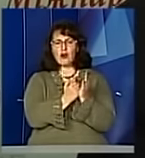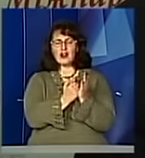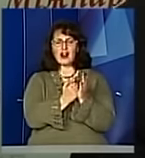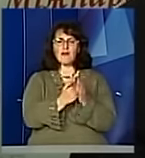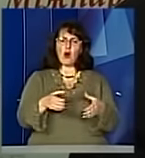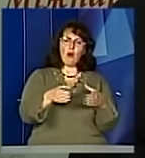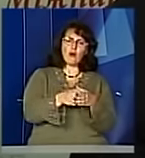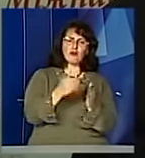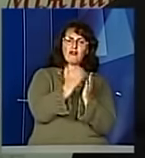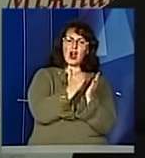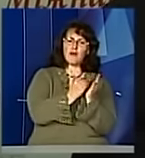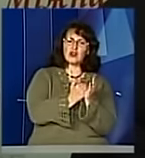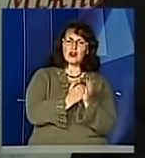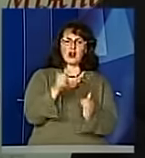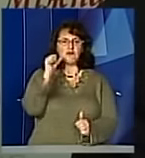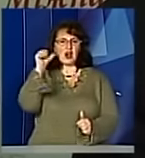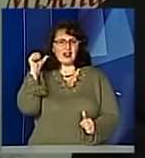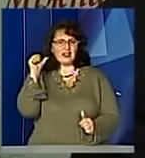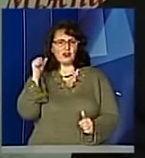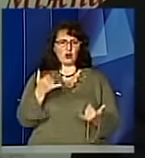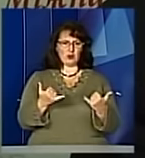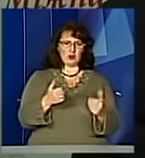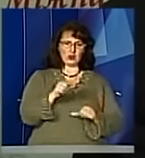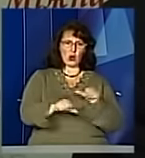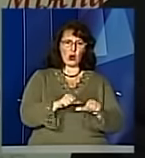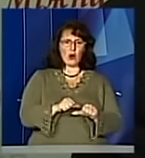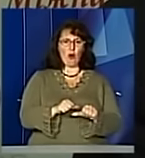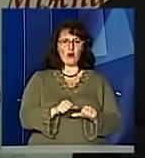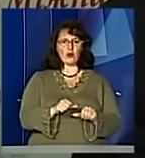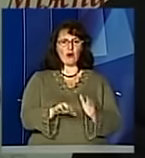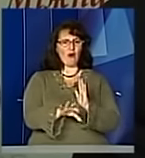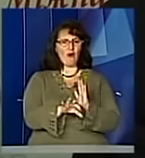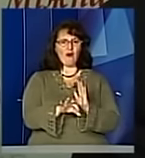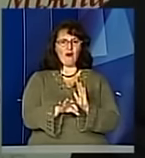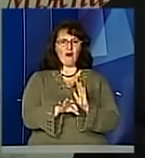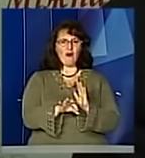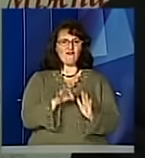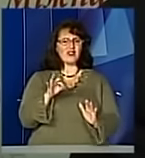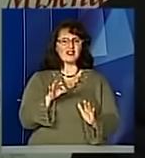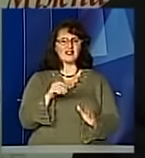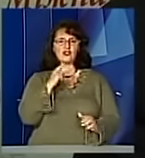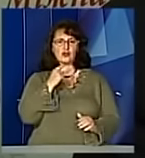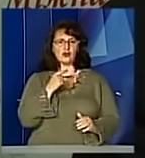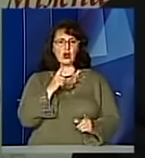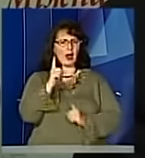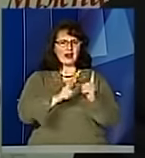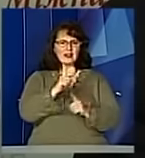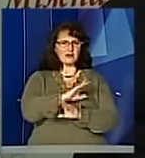програми цього року. Але лишиться незмінний момент. Це